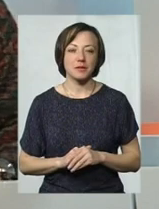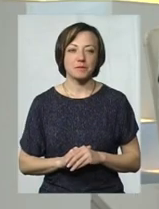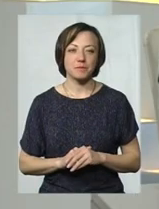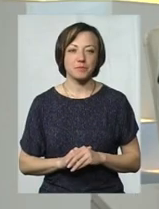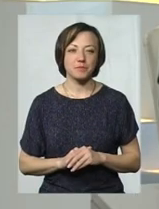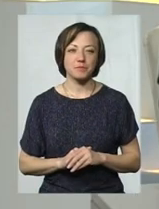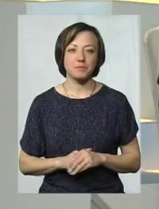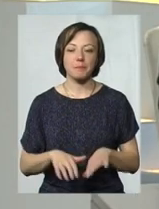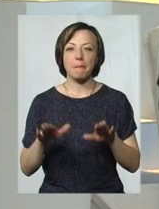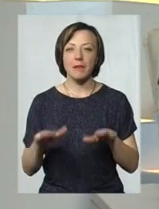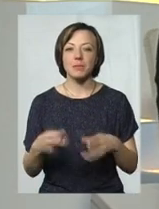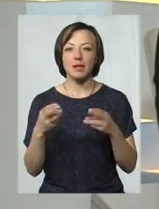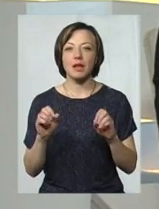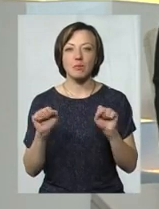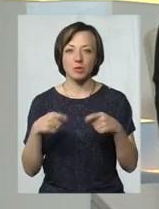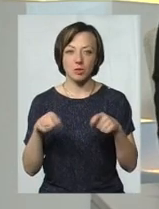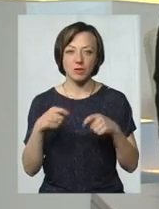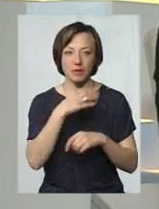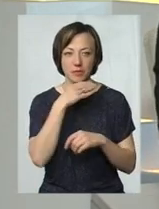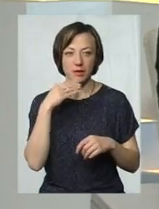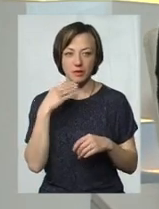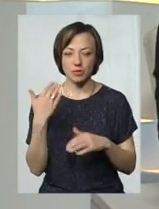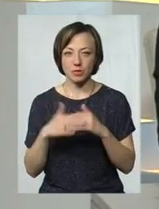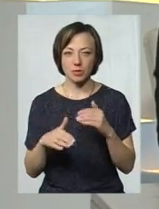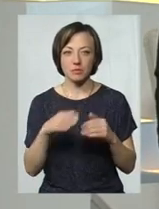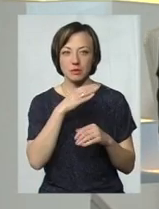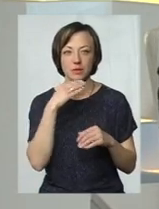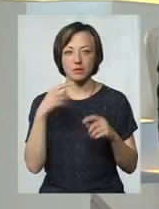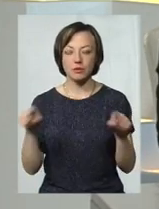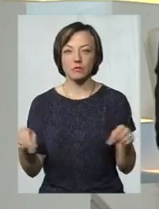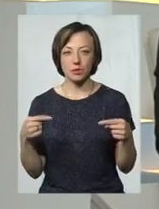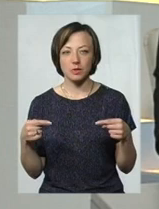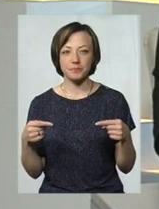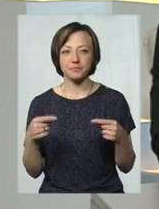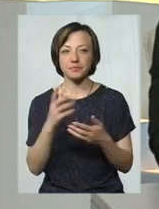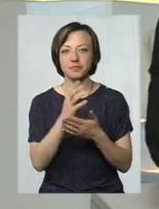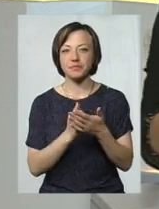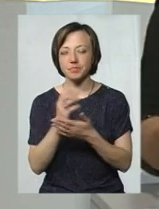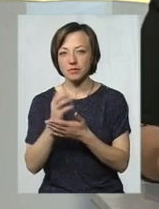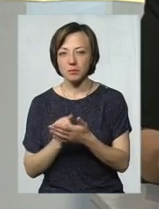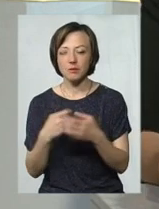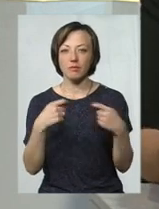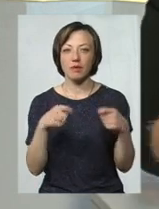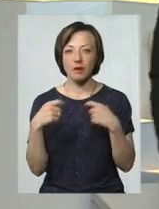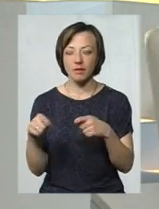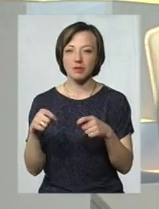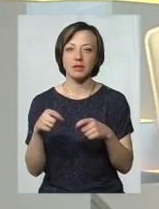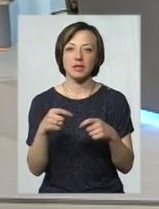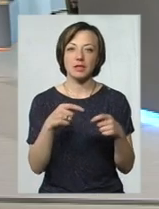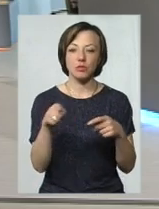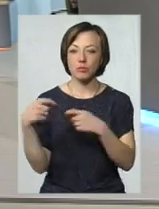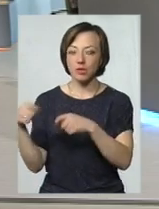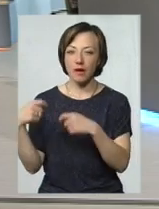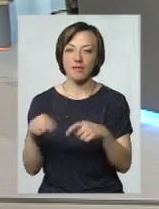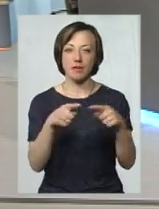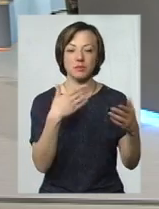місць, де можна продавати їх багато. Вже дуже багато створено ресурсів для того, щоб продавайте тут, спілкуйтесь